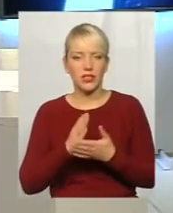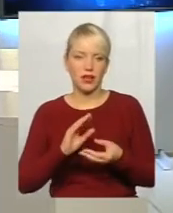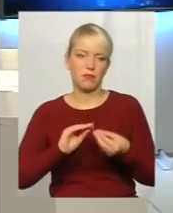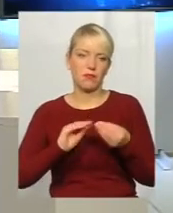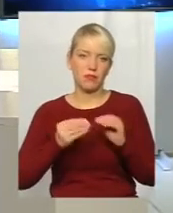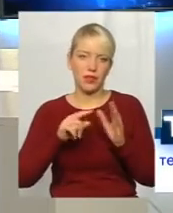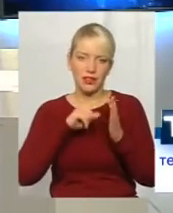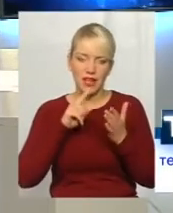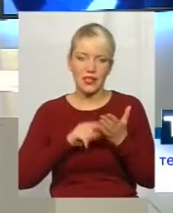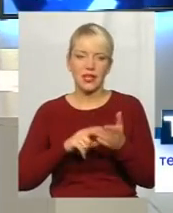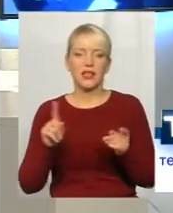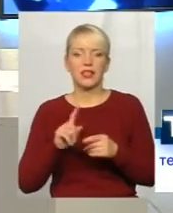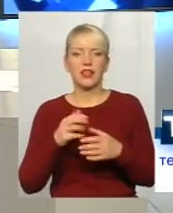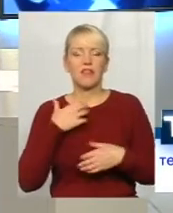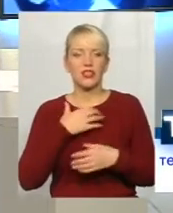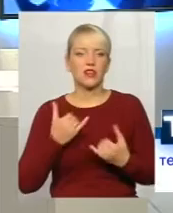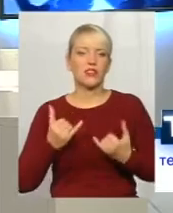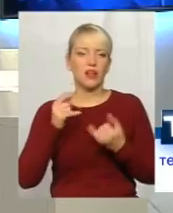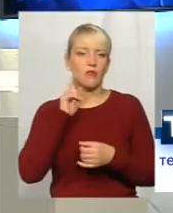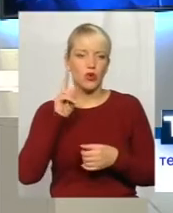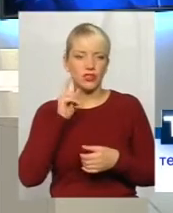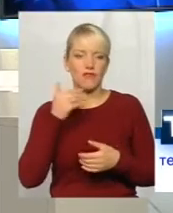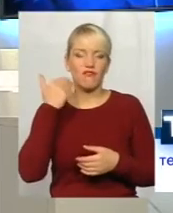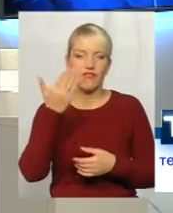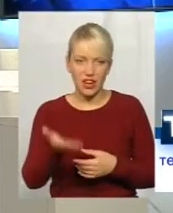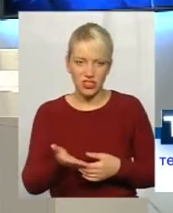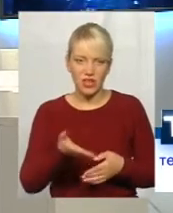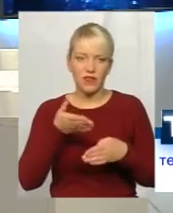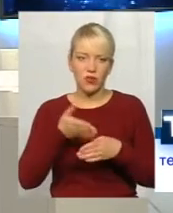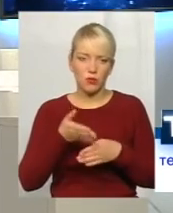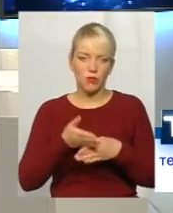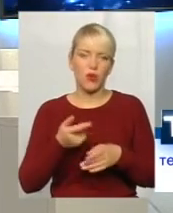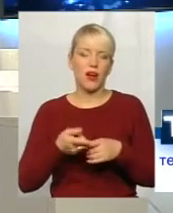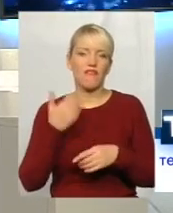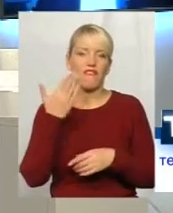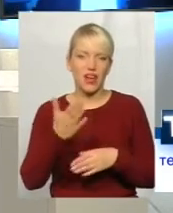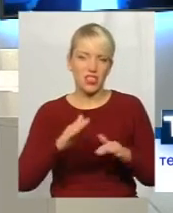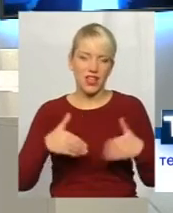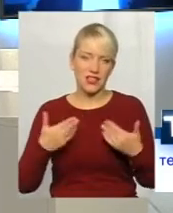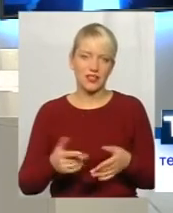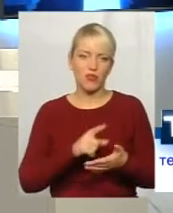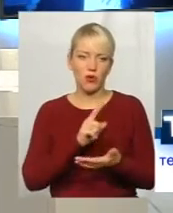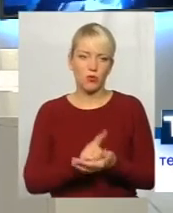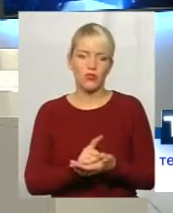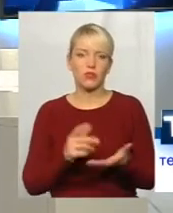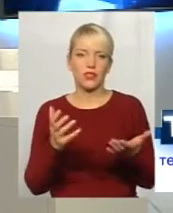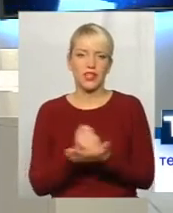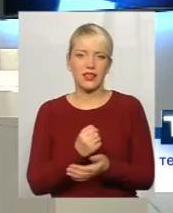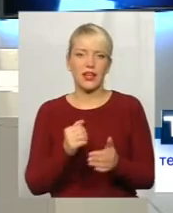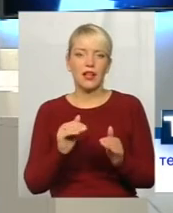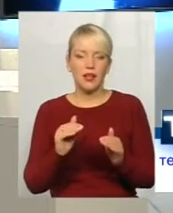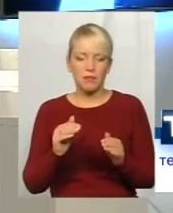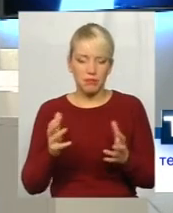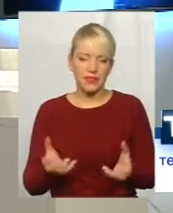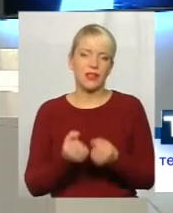важливі для молоді. Тому ваша допомога, ваша ініціатива обов'язкована для підтримки і для нас це